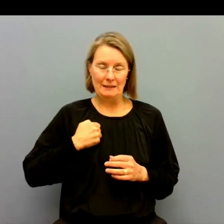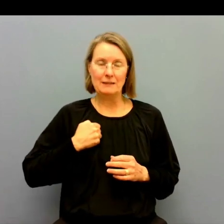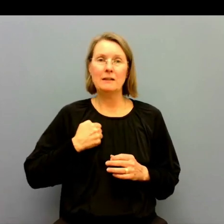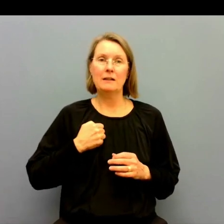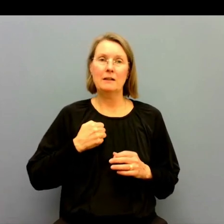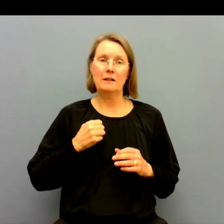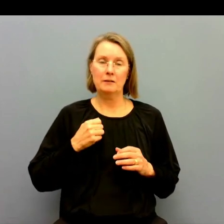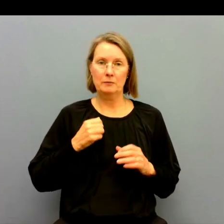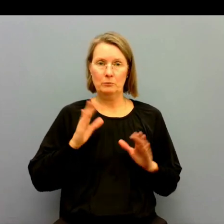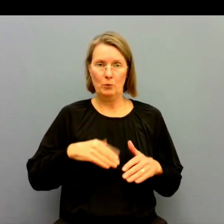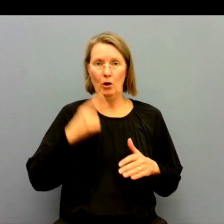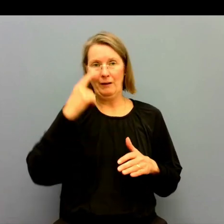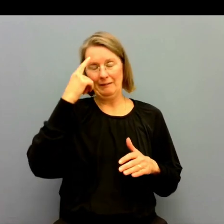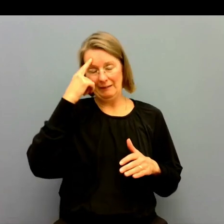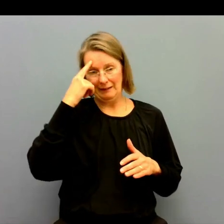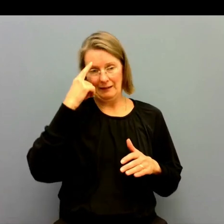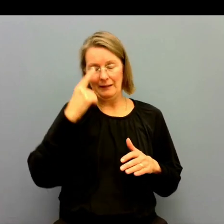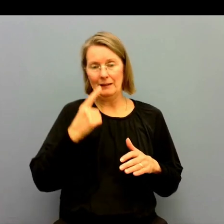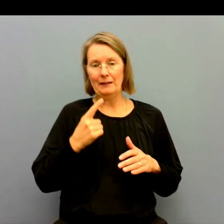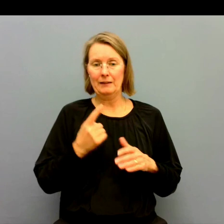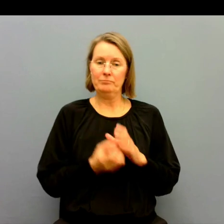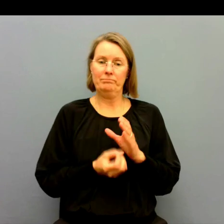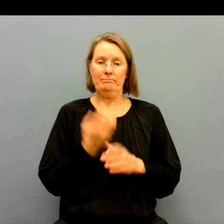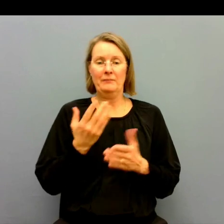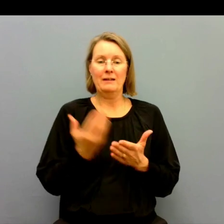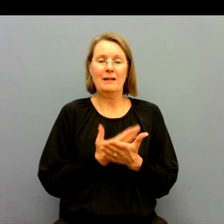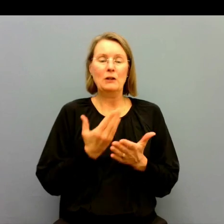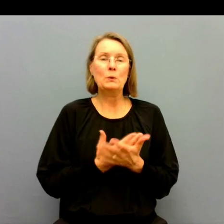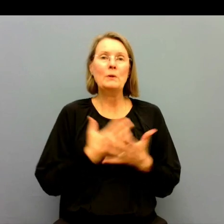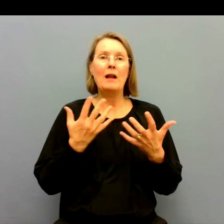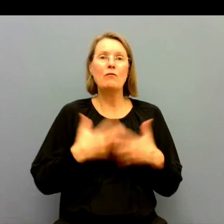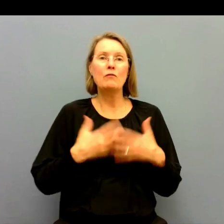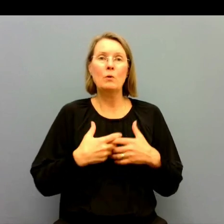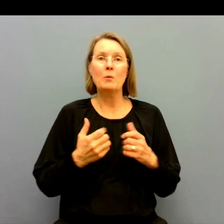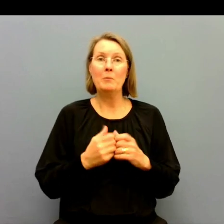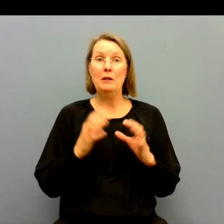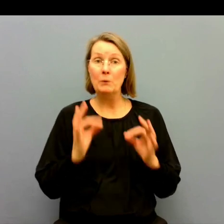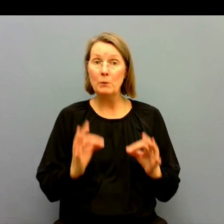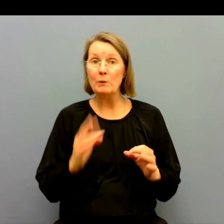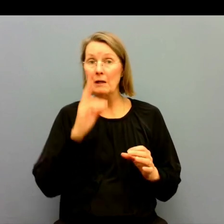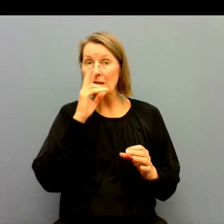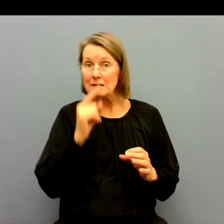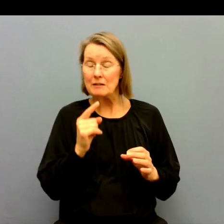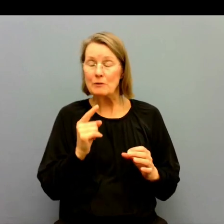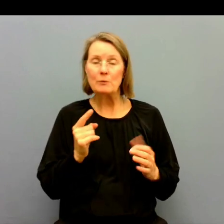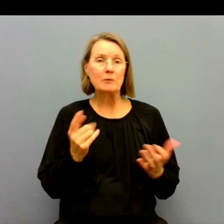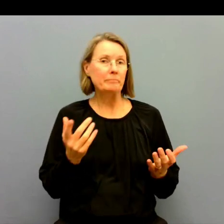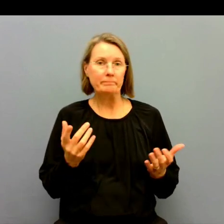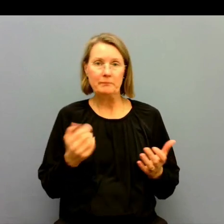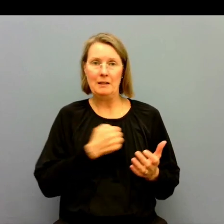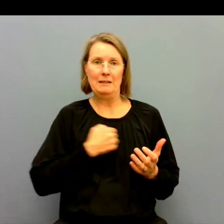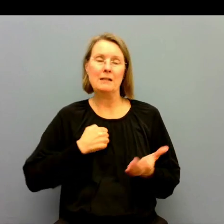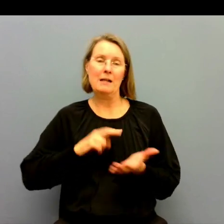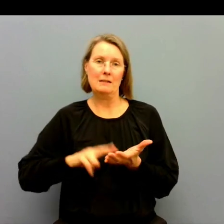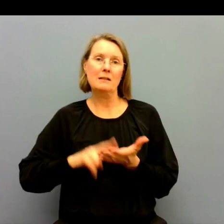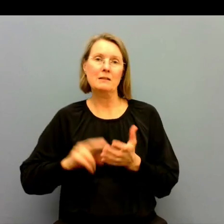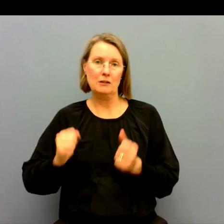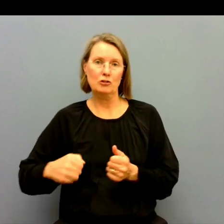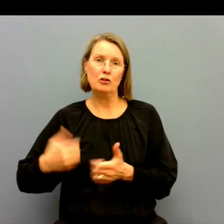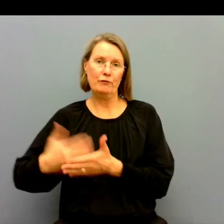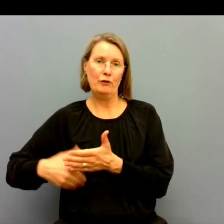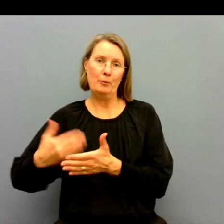regeringen för avsikt att inrätta en nationell funktion. Men hur den ska se ut sen då det är ju det som bereds i regeringskansliet.